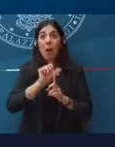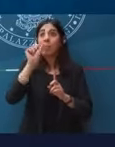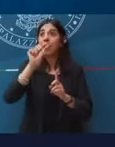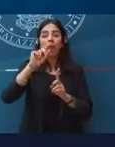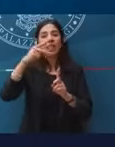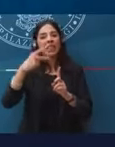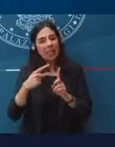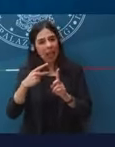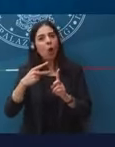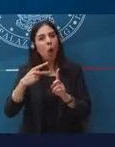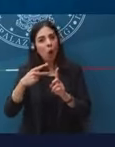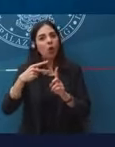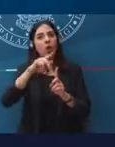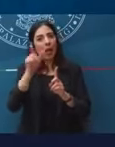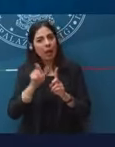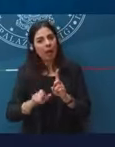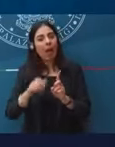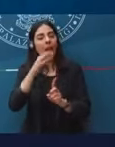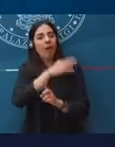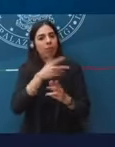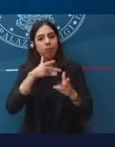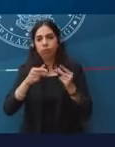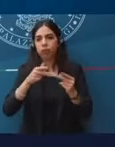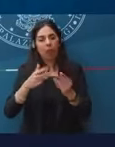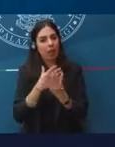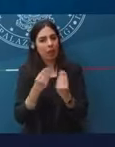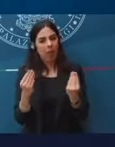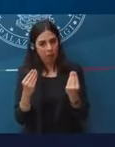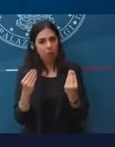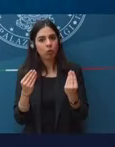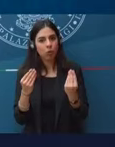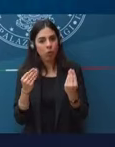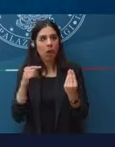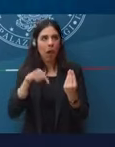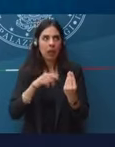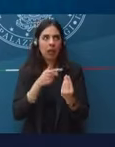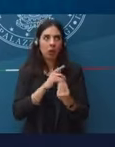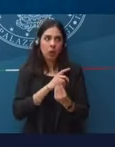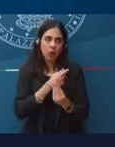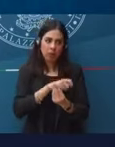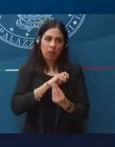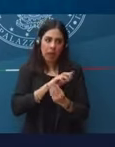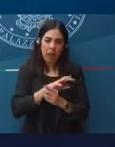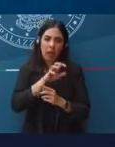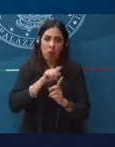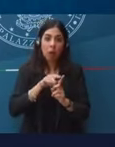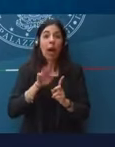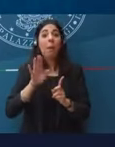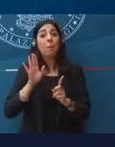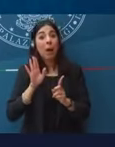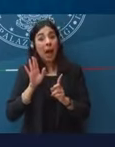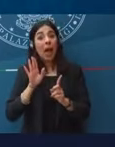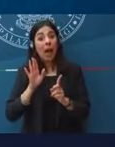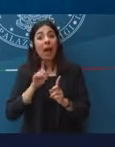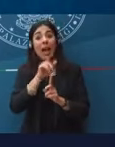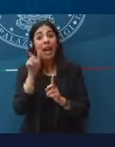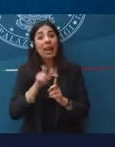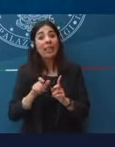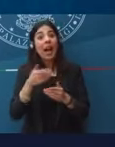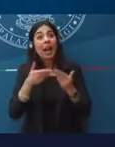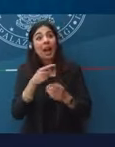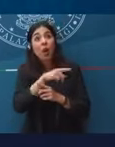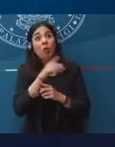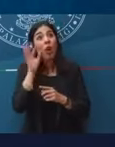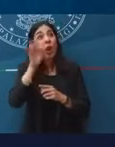Ora la Spagna sta facendo un po' meglio. Però è molto distante dal Regno Unito. Questa è la prima considerazione da fare.